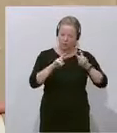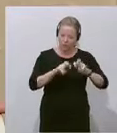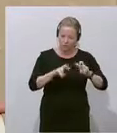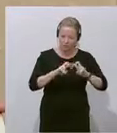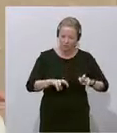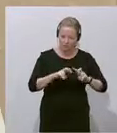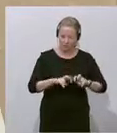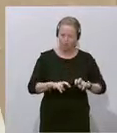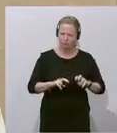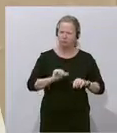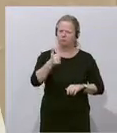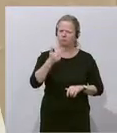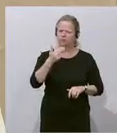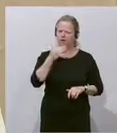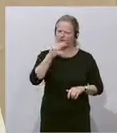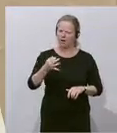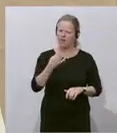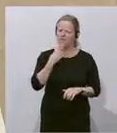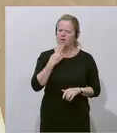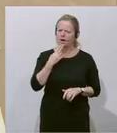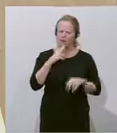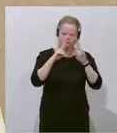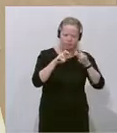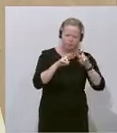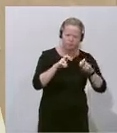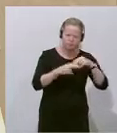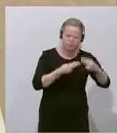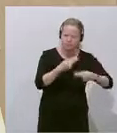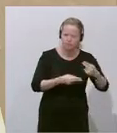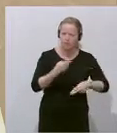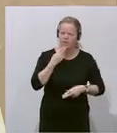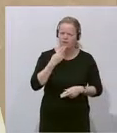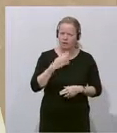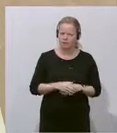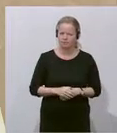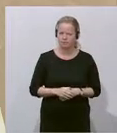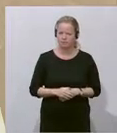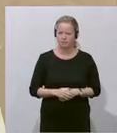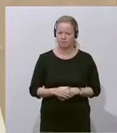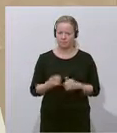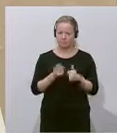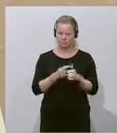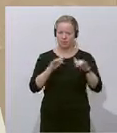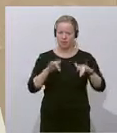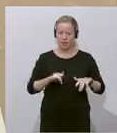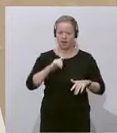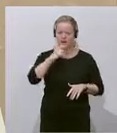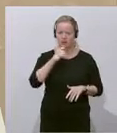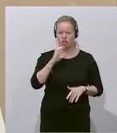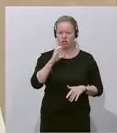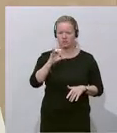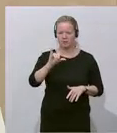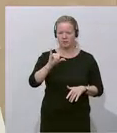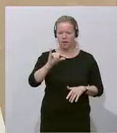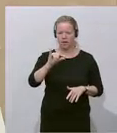ermittelt hier? Und da ist auf der einen Seite das Cybercrime Competence Center C4